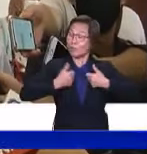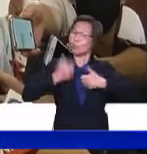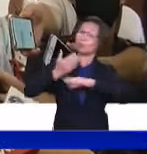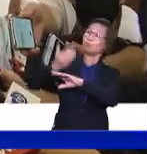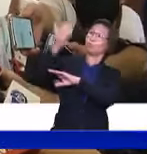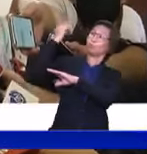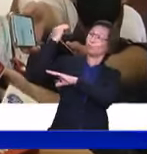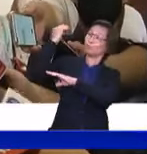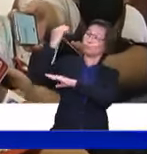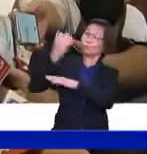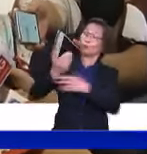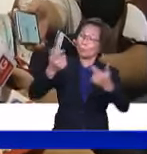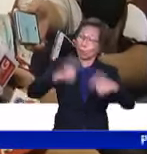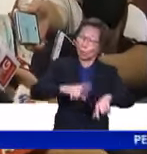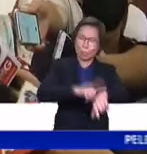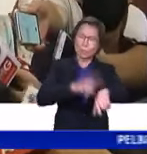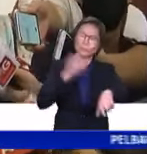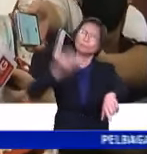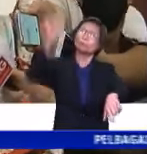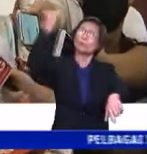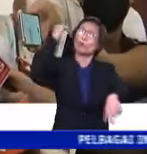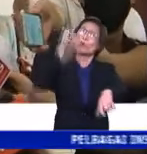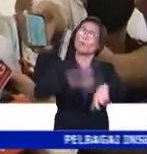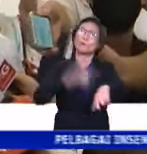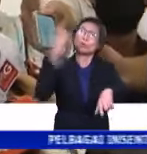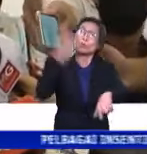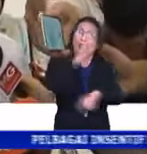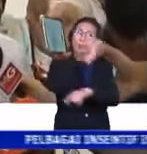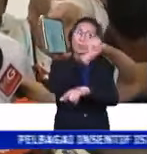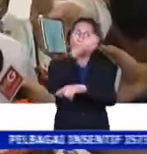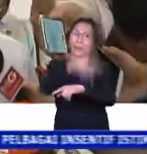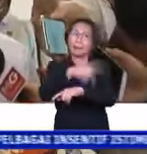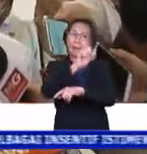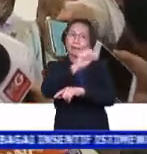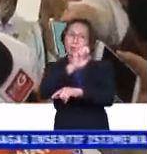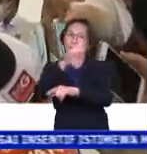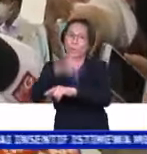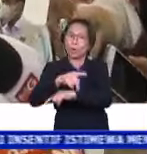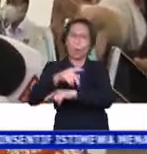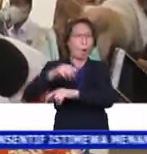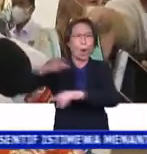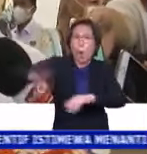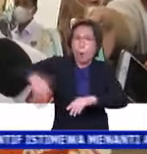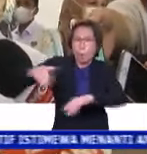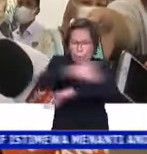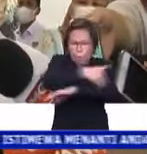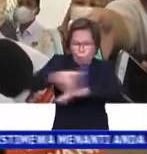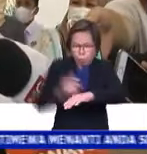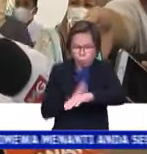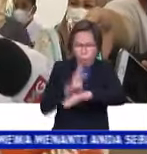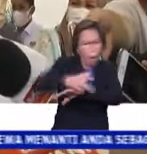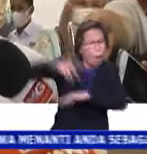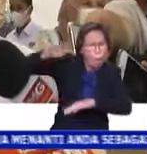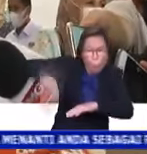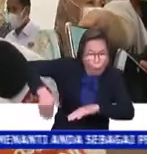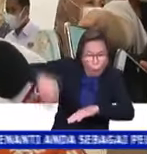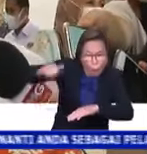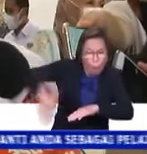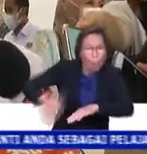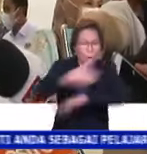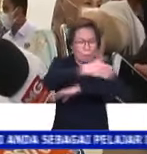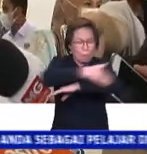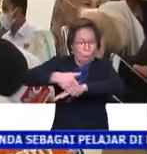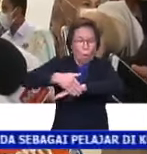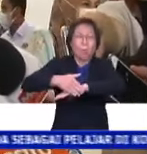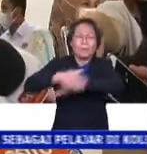Walaupun ketika itu, dari segi SOP masih belum merentas daerah, masih belum merentas